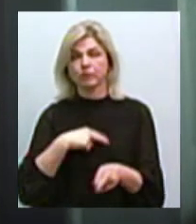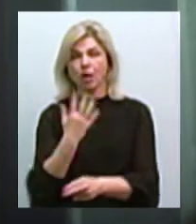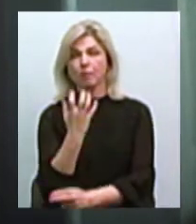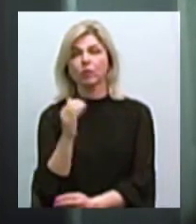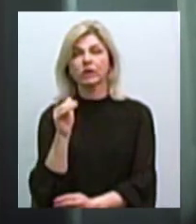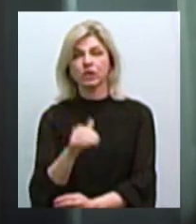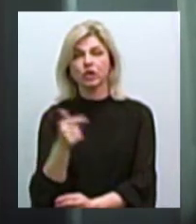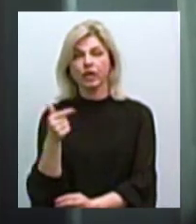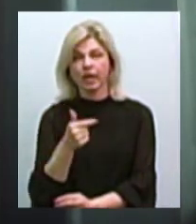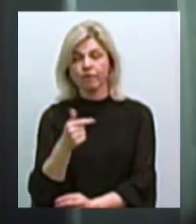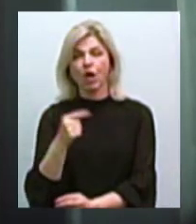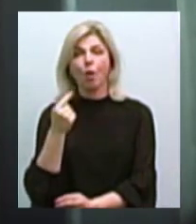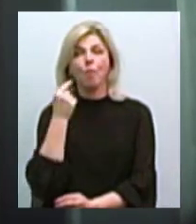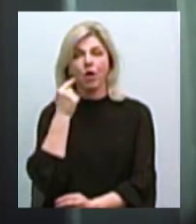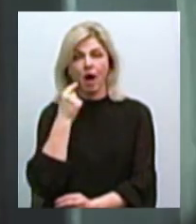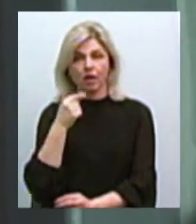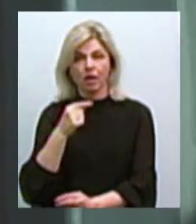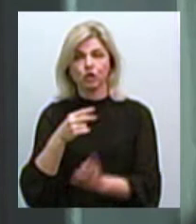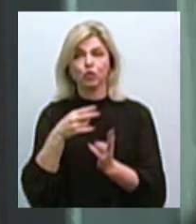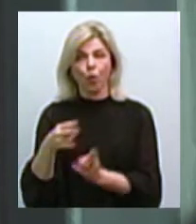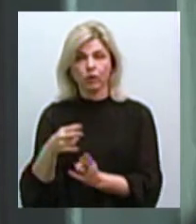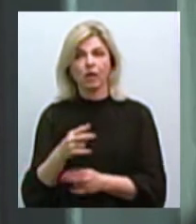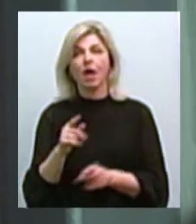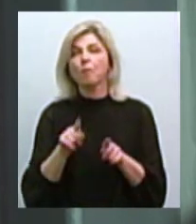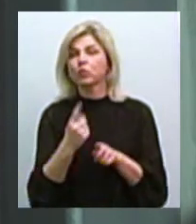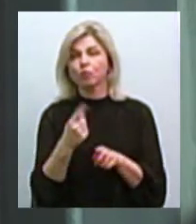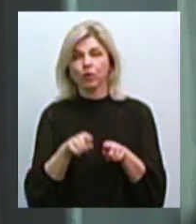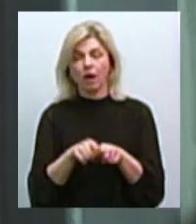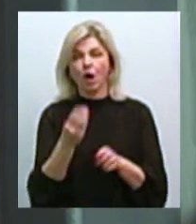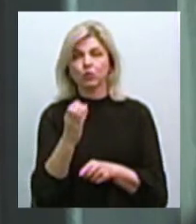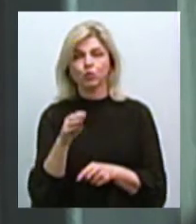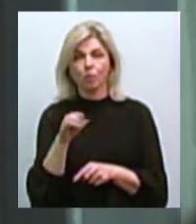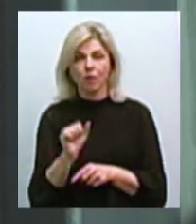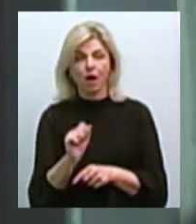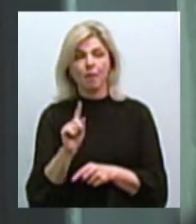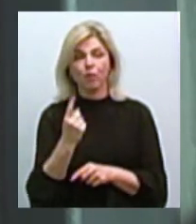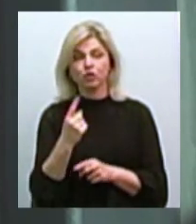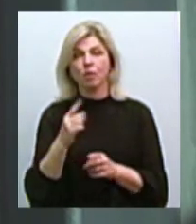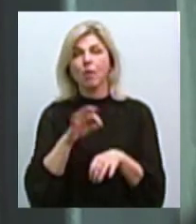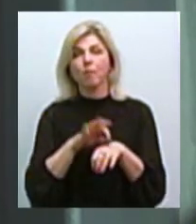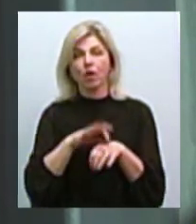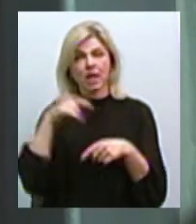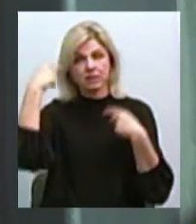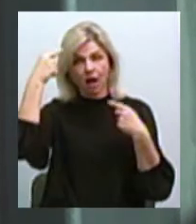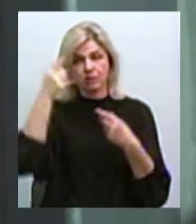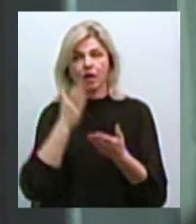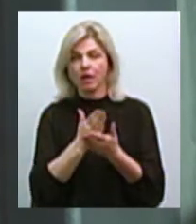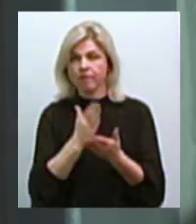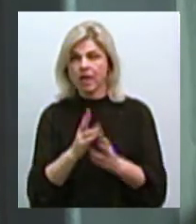моральної шкоди. Чому така сума? Тому що, я нагадаю, вірус сказу являється смертельно